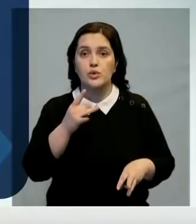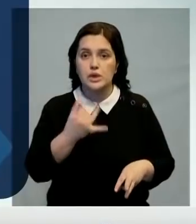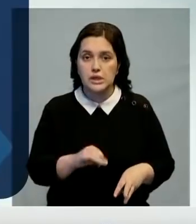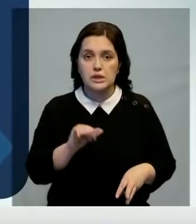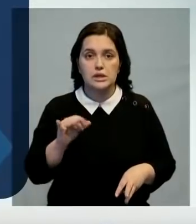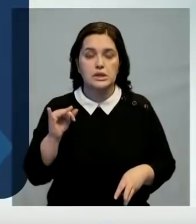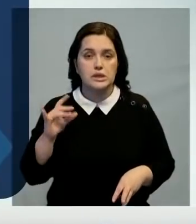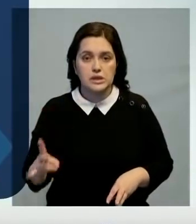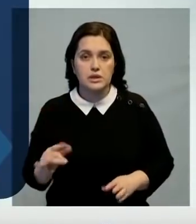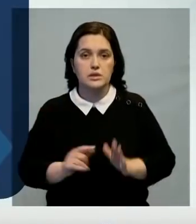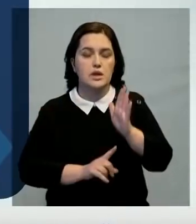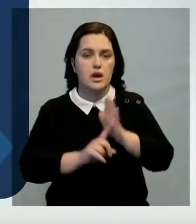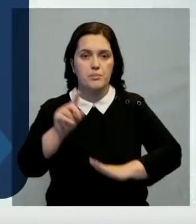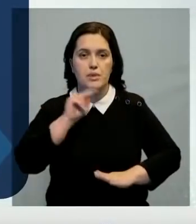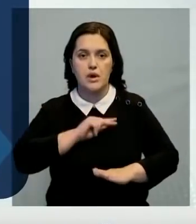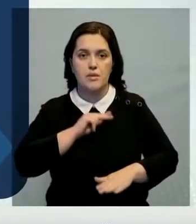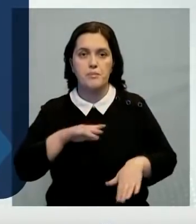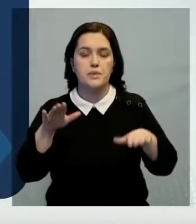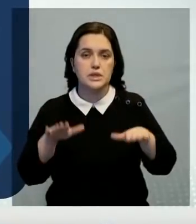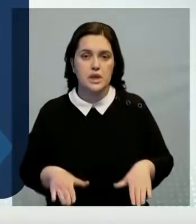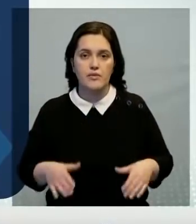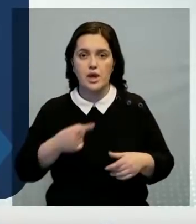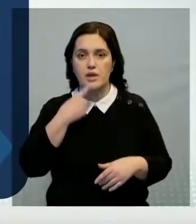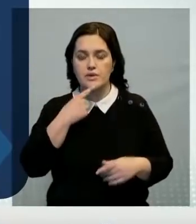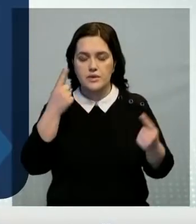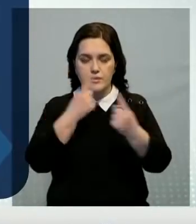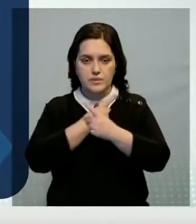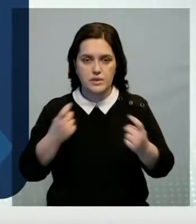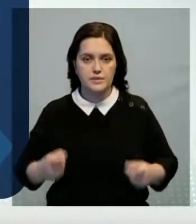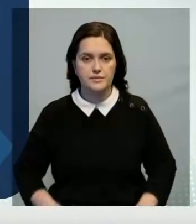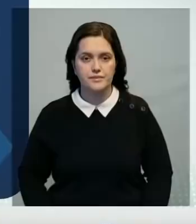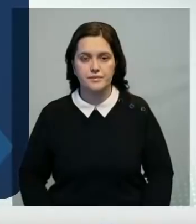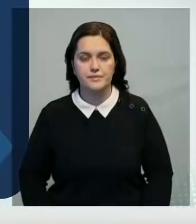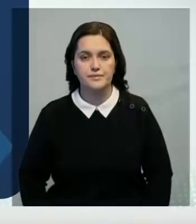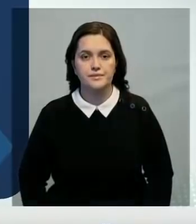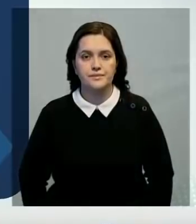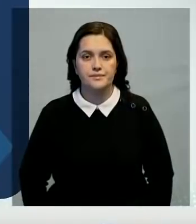Юрием Ильиным приступили к работе на месте аварии, говорится в сообщении.